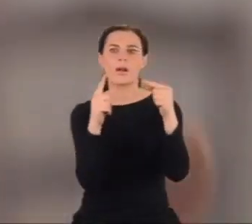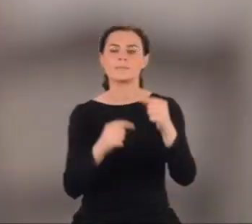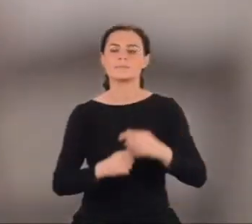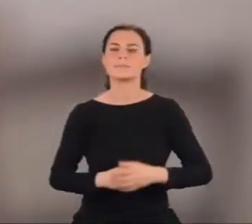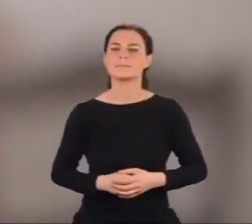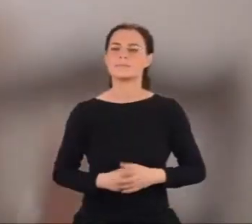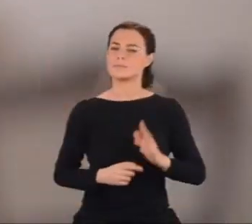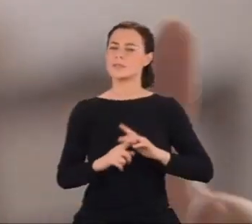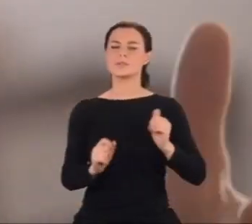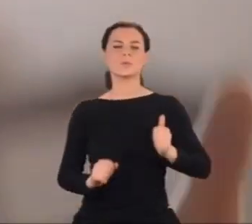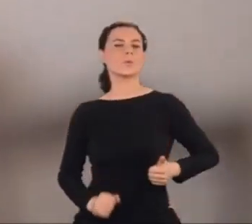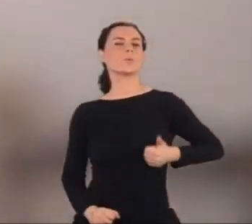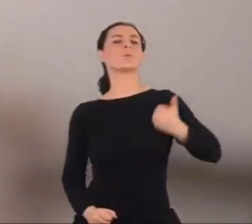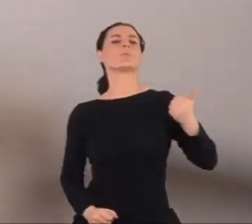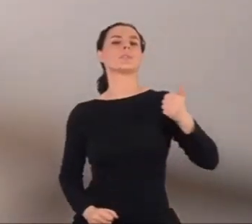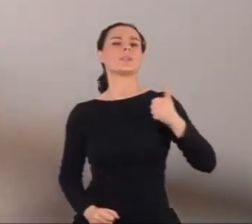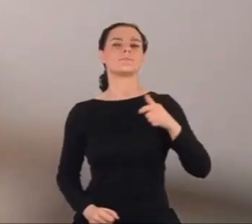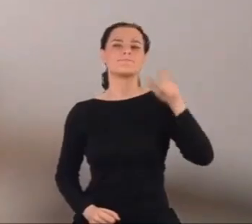Dumne.